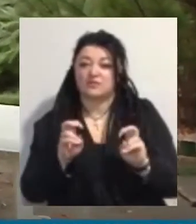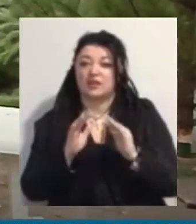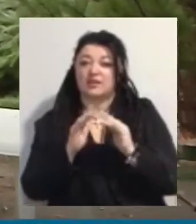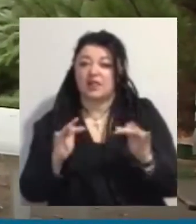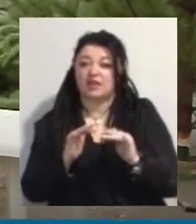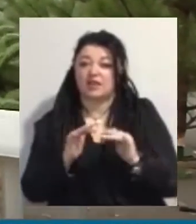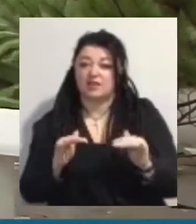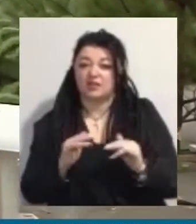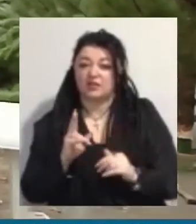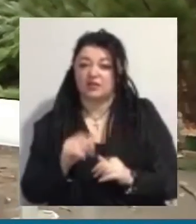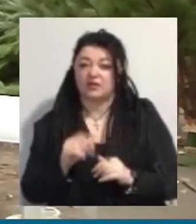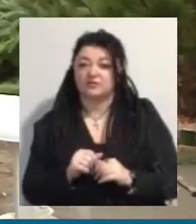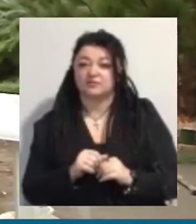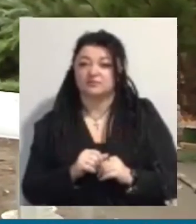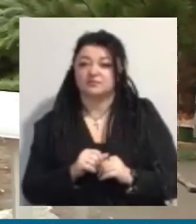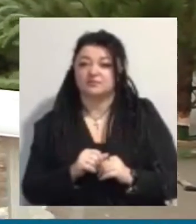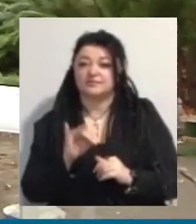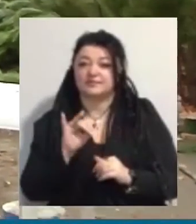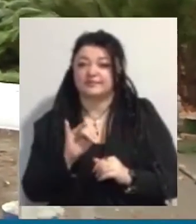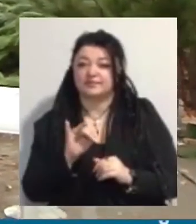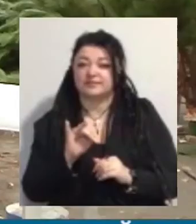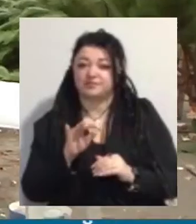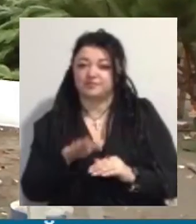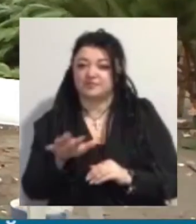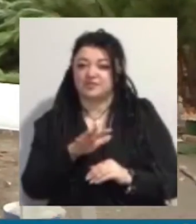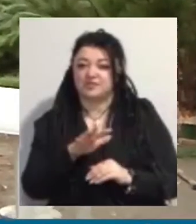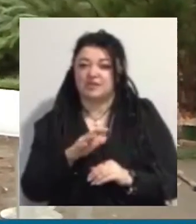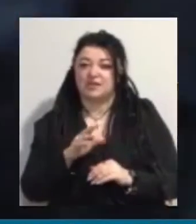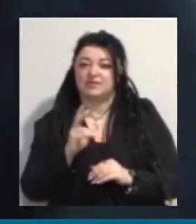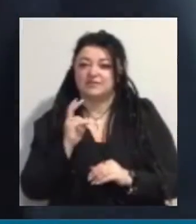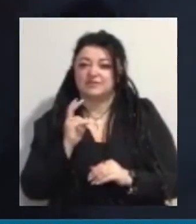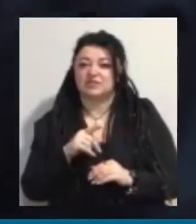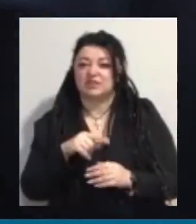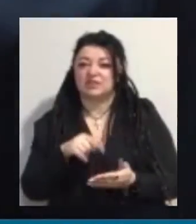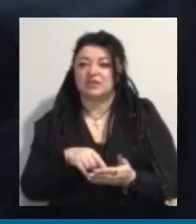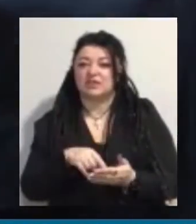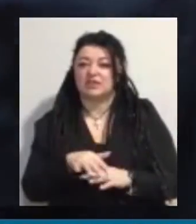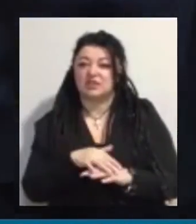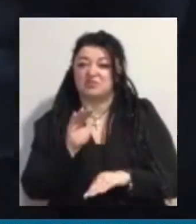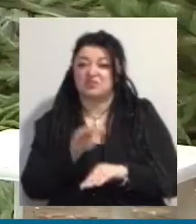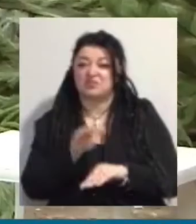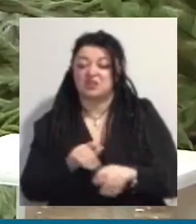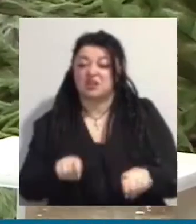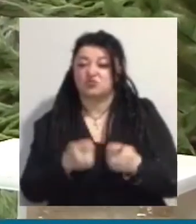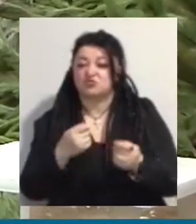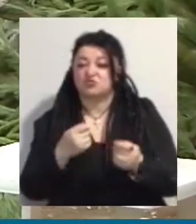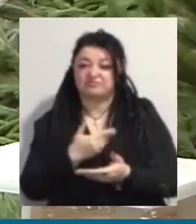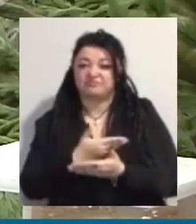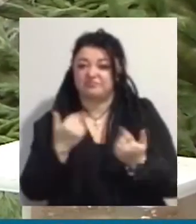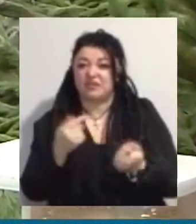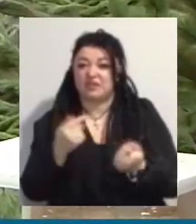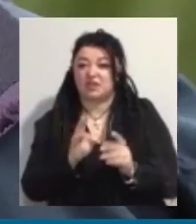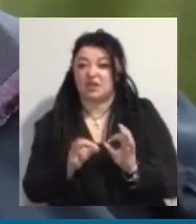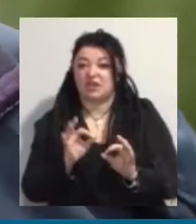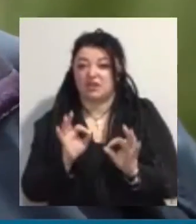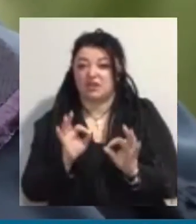Провіряли київський ринок, де нарушення ми не виявили. Некоторі нормально, адекватно, а які йдуть